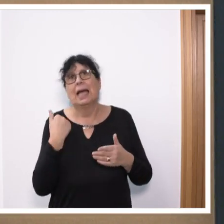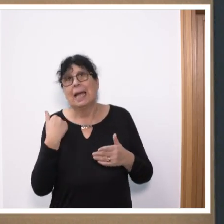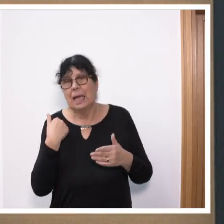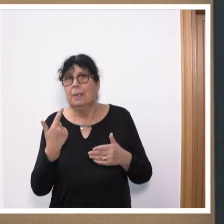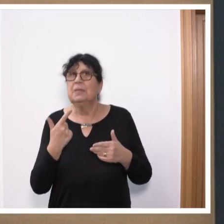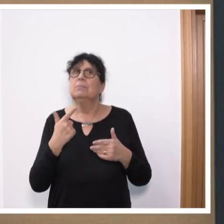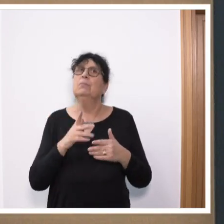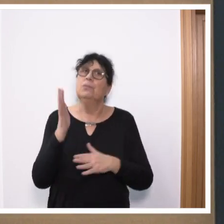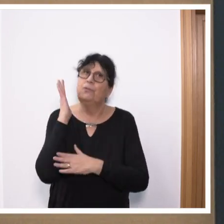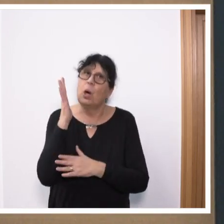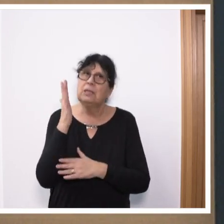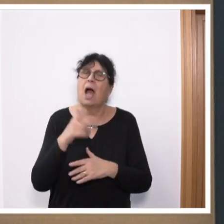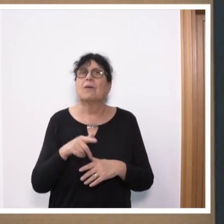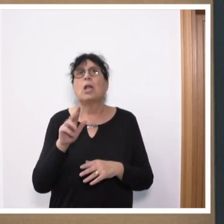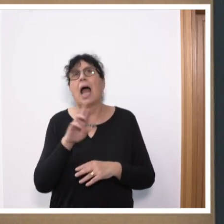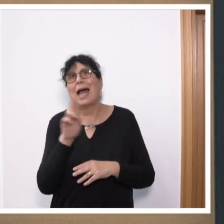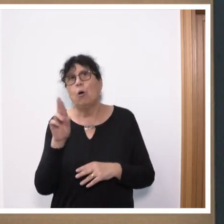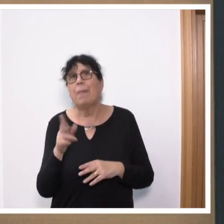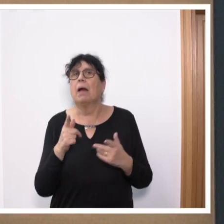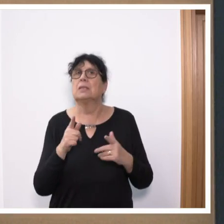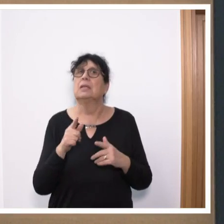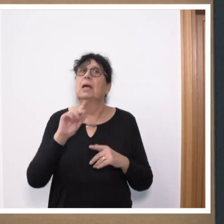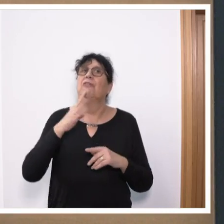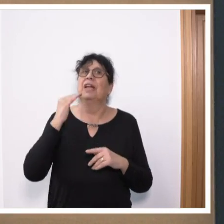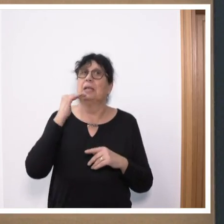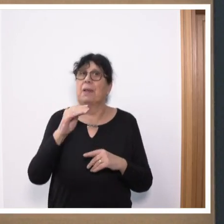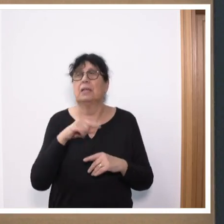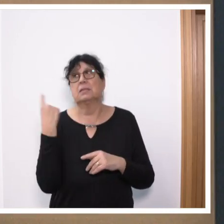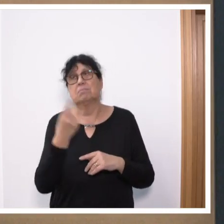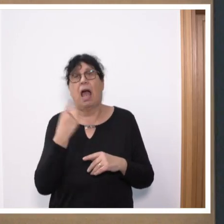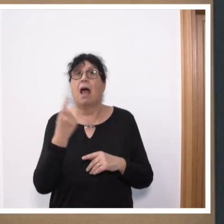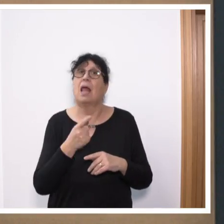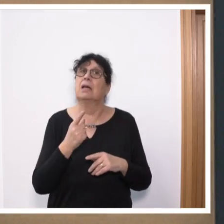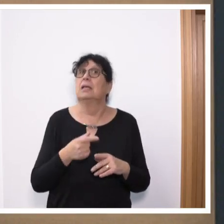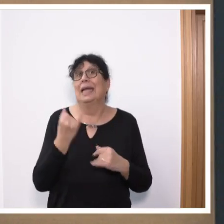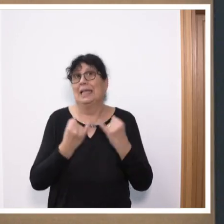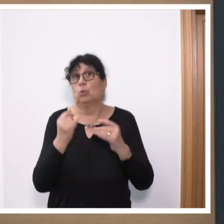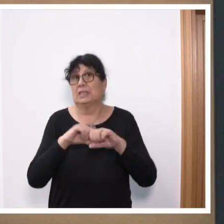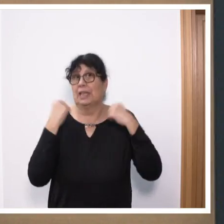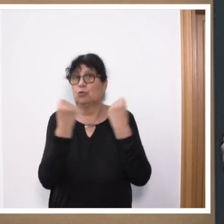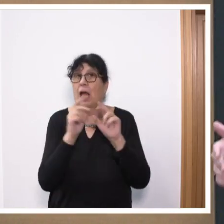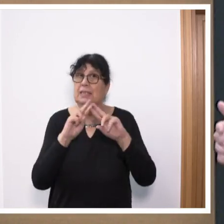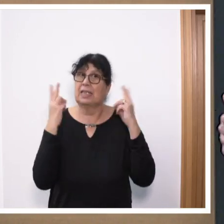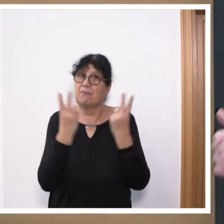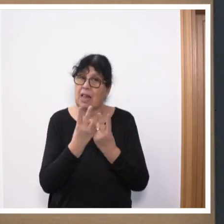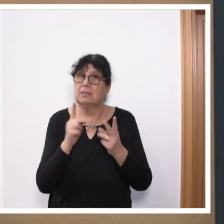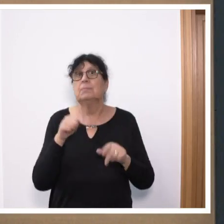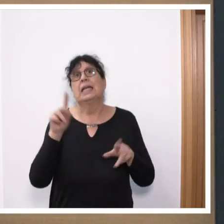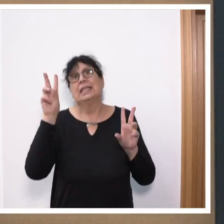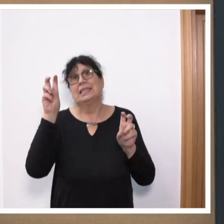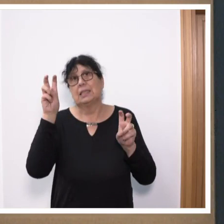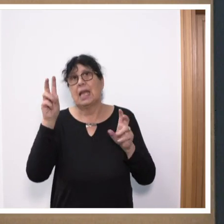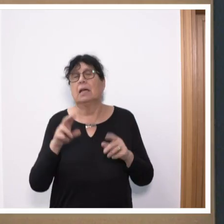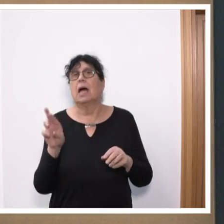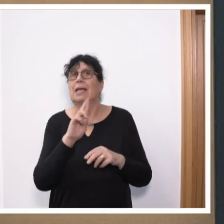aller Industriestaaten auf der Welt. Und bei den Strompreisen, ich zitiere auch hier aus dem Vortrag von Stefan Rauber, dem Chef der